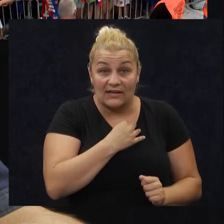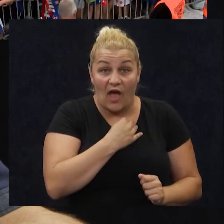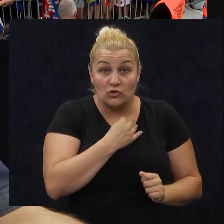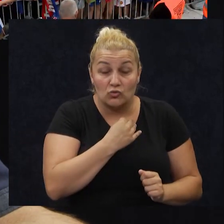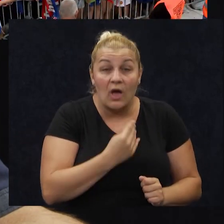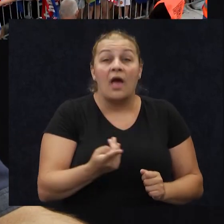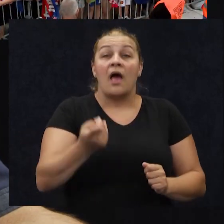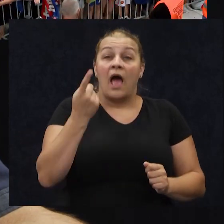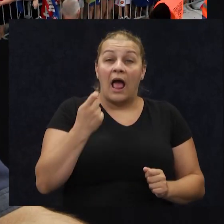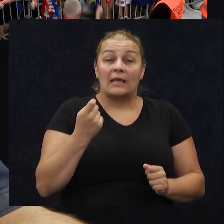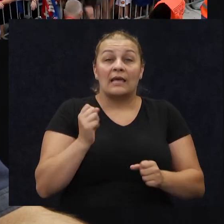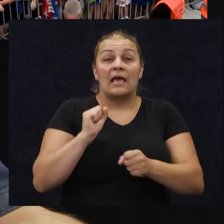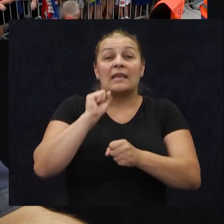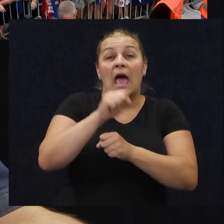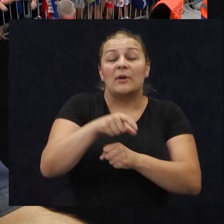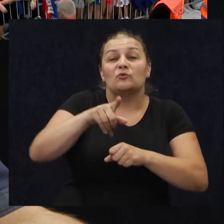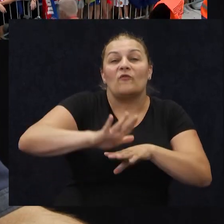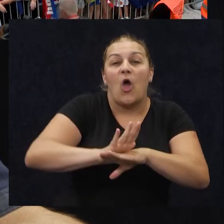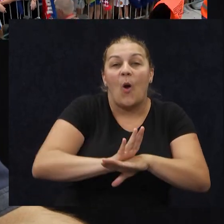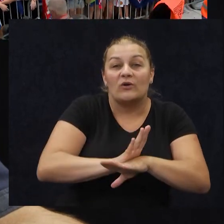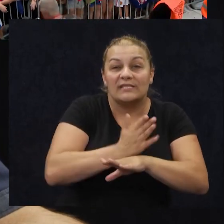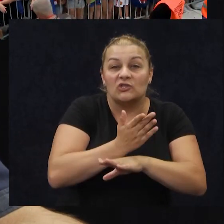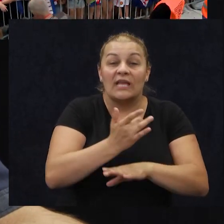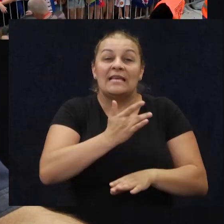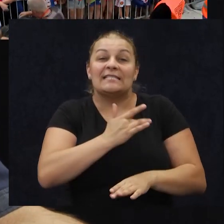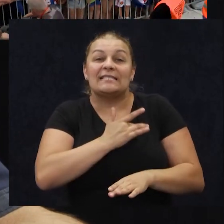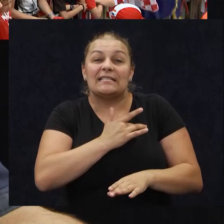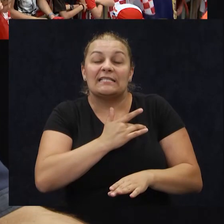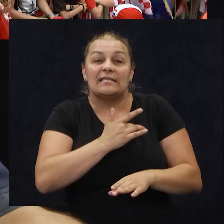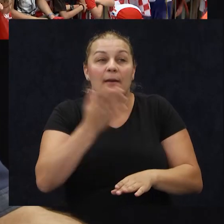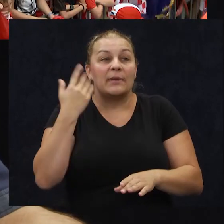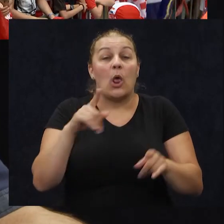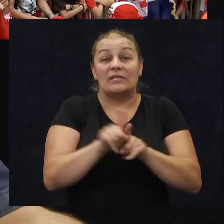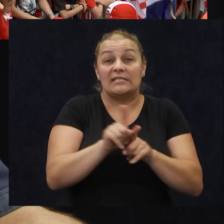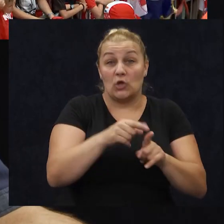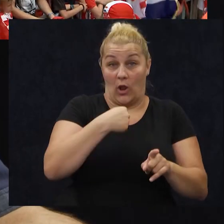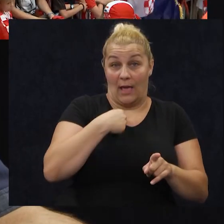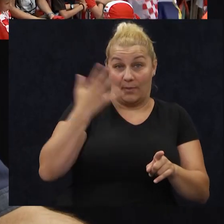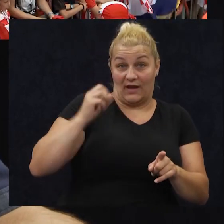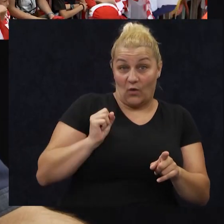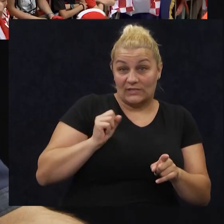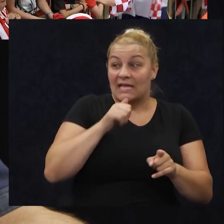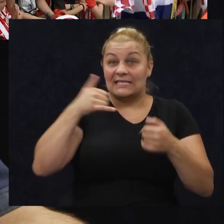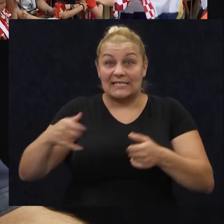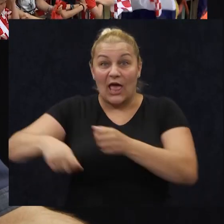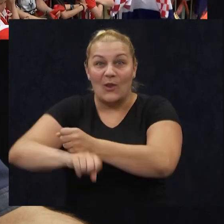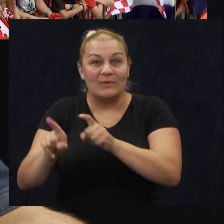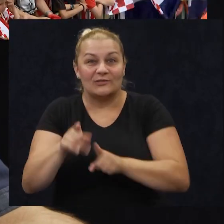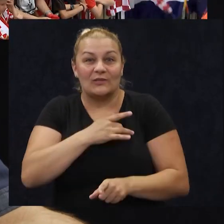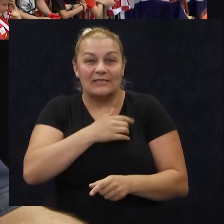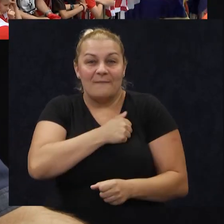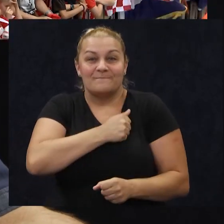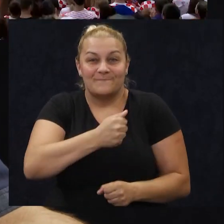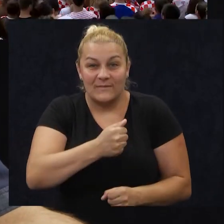nametnut je taj osjećaj da je srce bilo isto nama i njima, da je